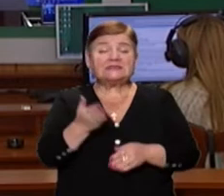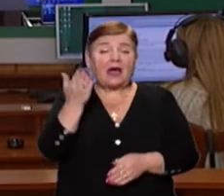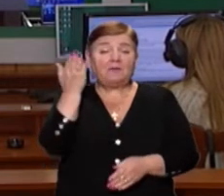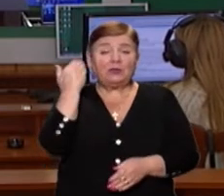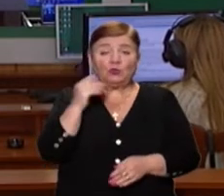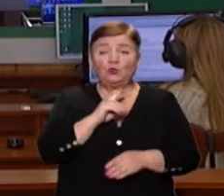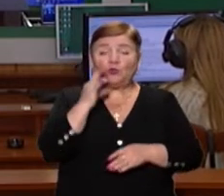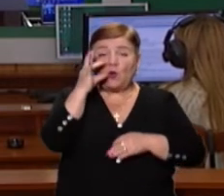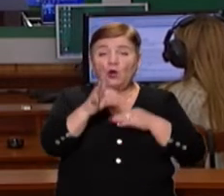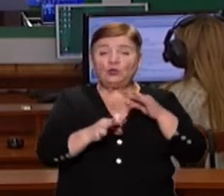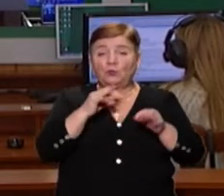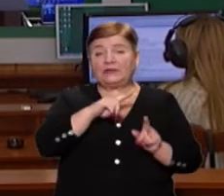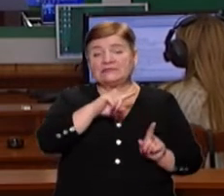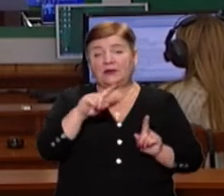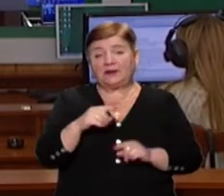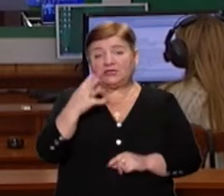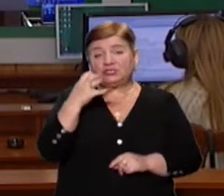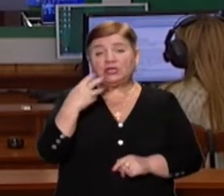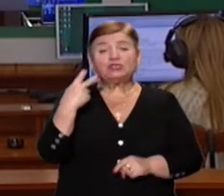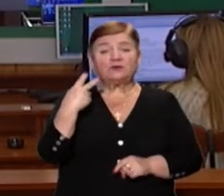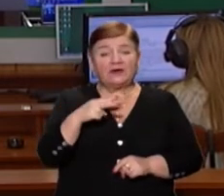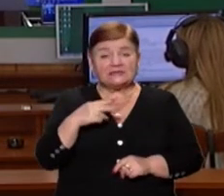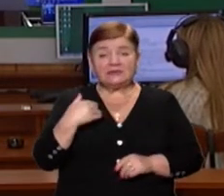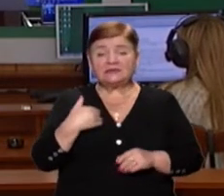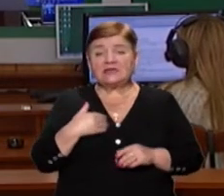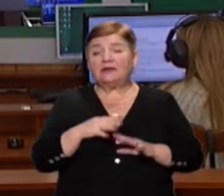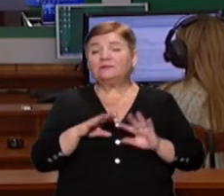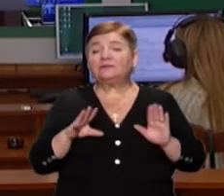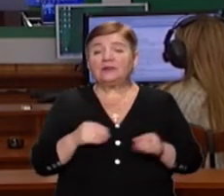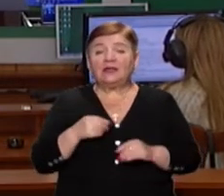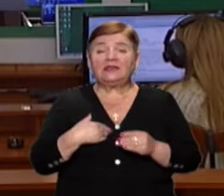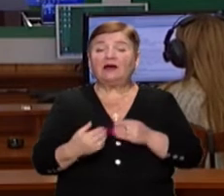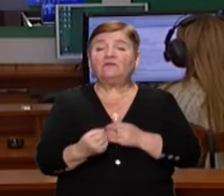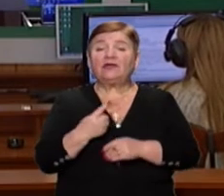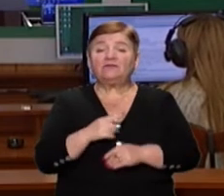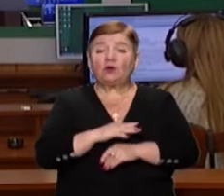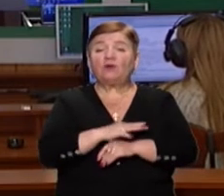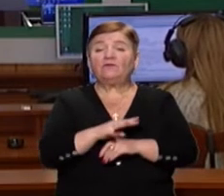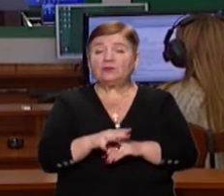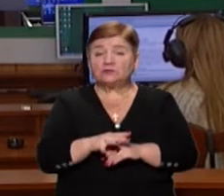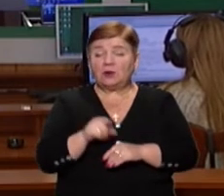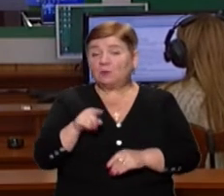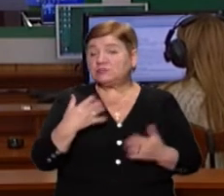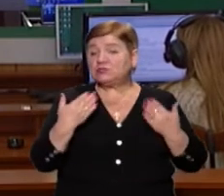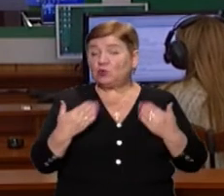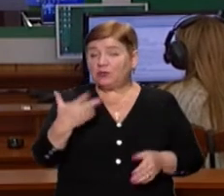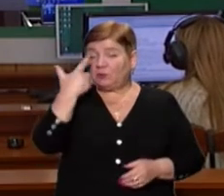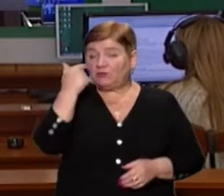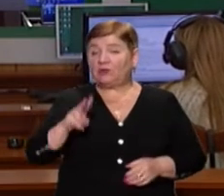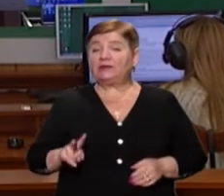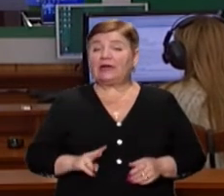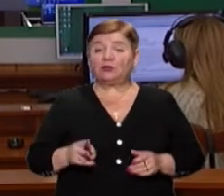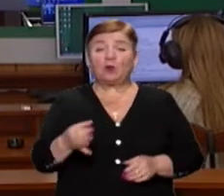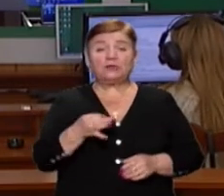добу на Закарпатті. Водночас зробили 420 досліджень методом ПЛР для виявлення коронавірусу. Про це сьогодні повідомила